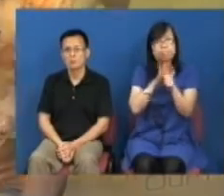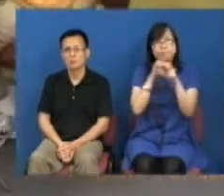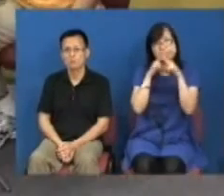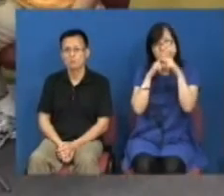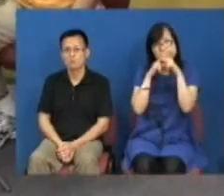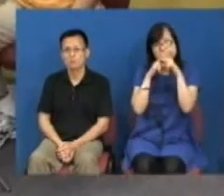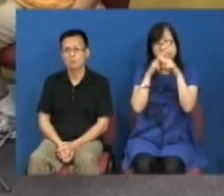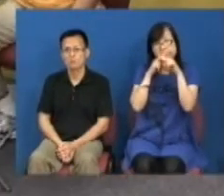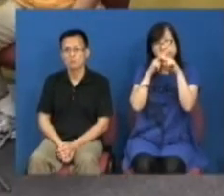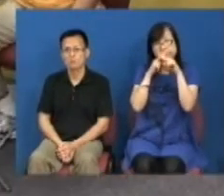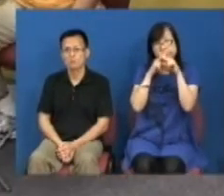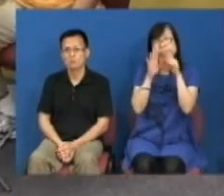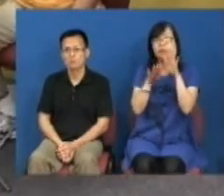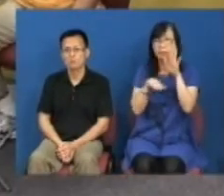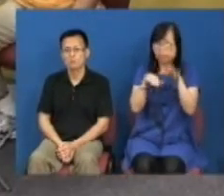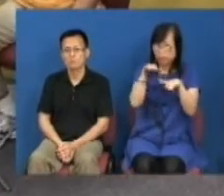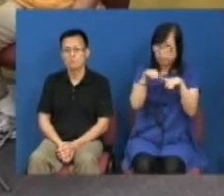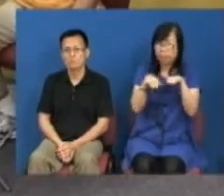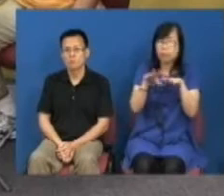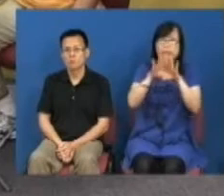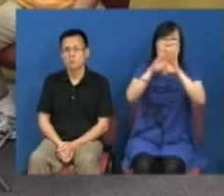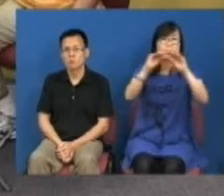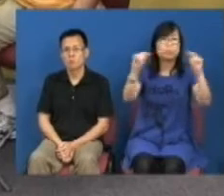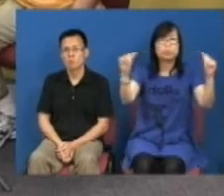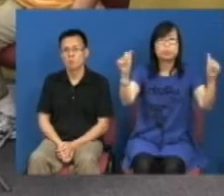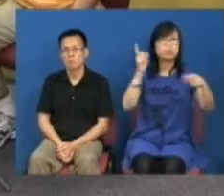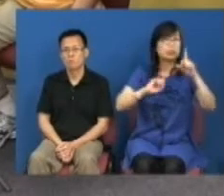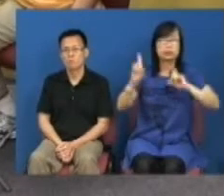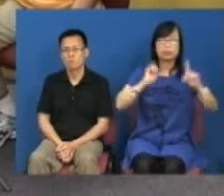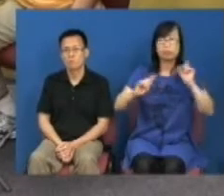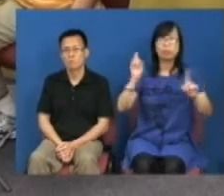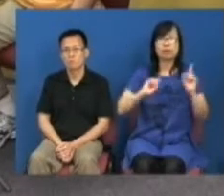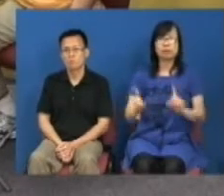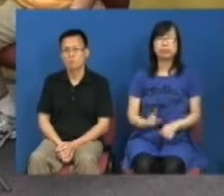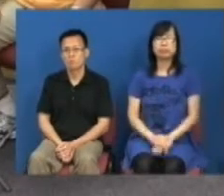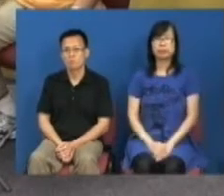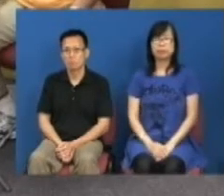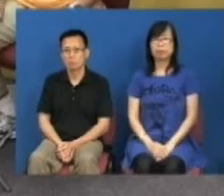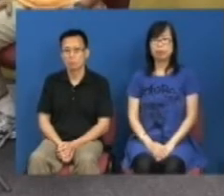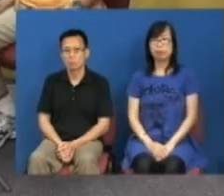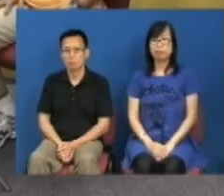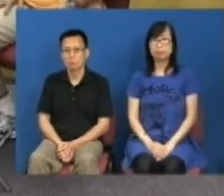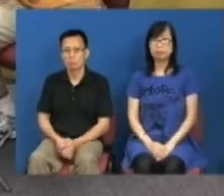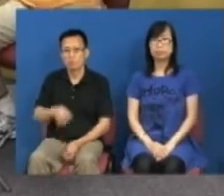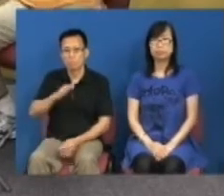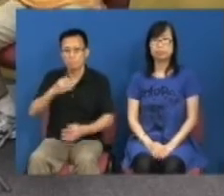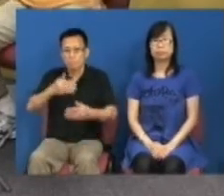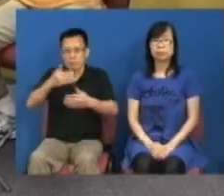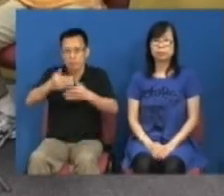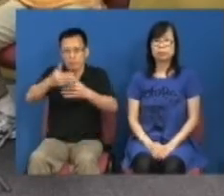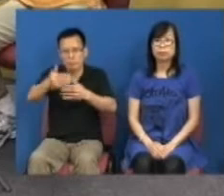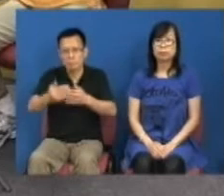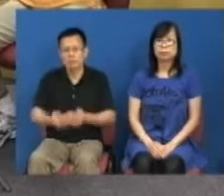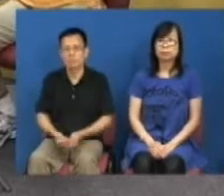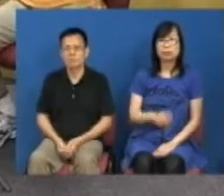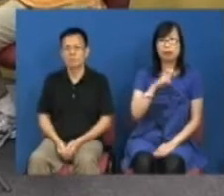声是的一步一步的话你失去了自由你都不自顾他们说出不醉占尽是的正在我们今天下